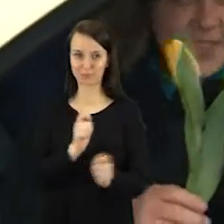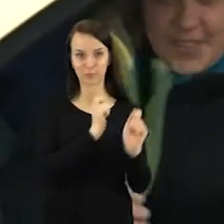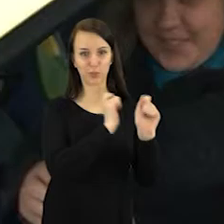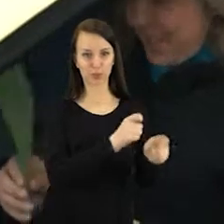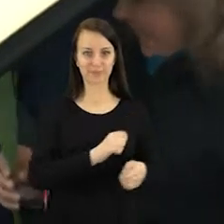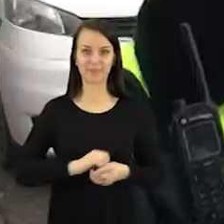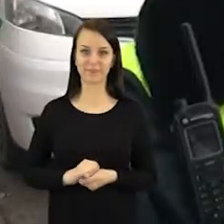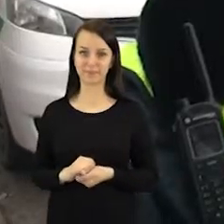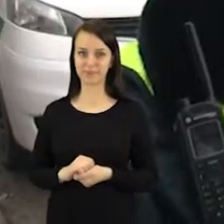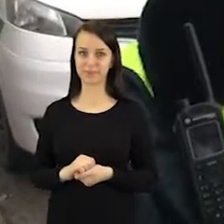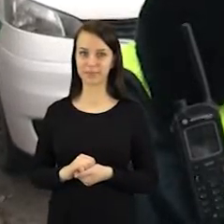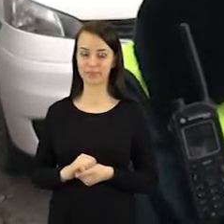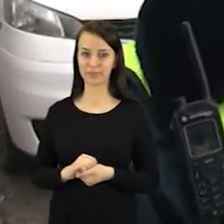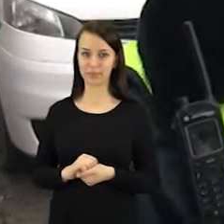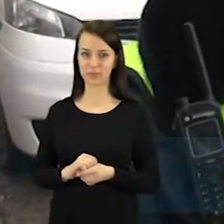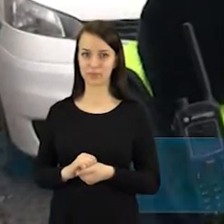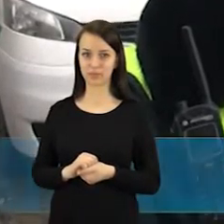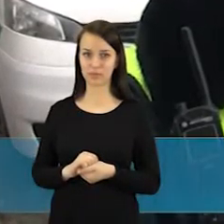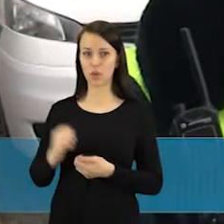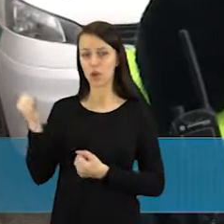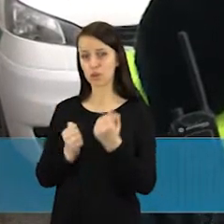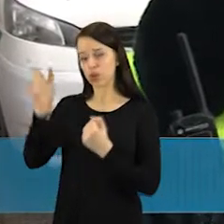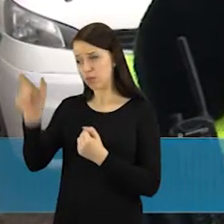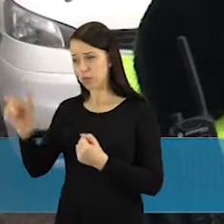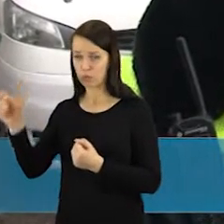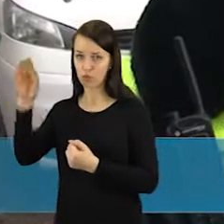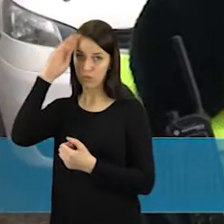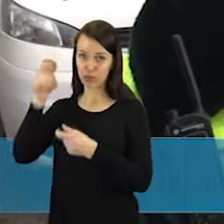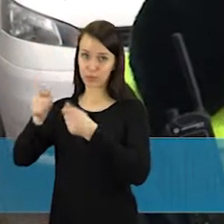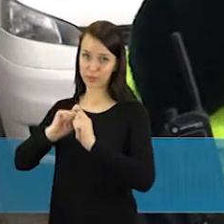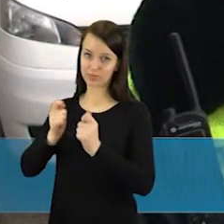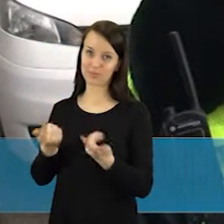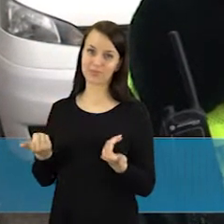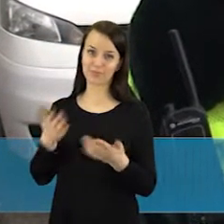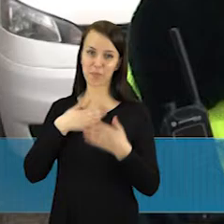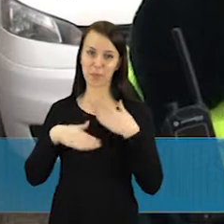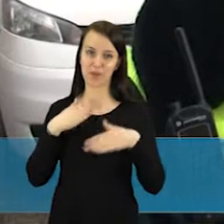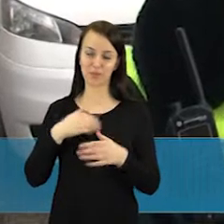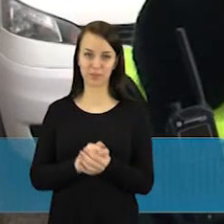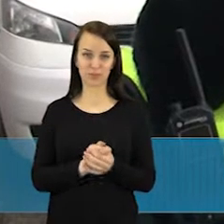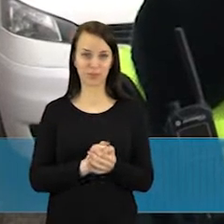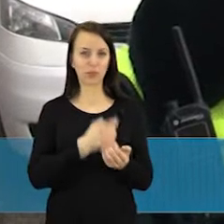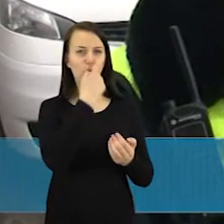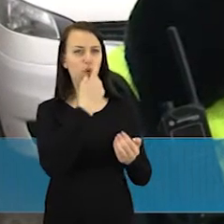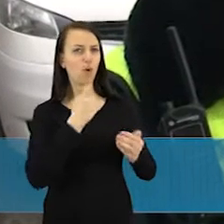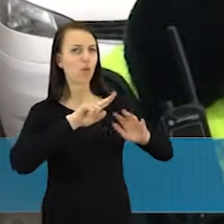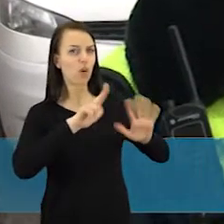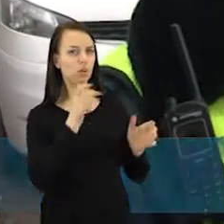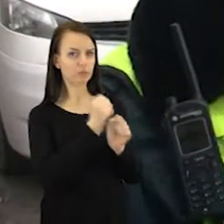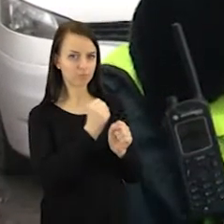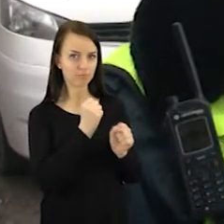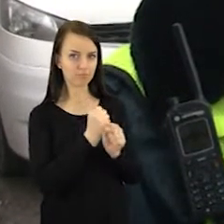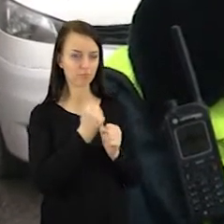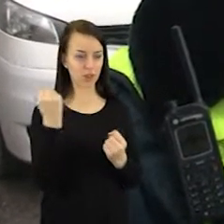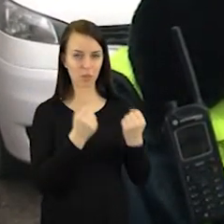važiausių vyrų. Iš tų pačių vairuotojų, kuriuos stabdom, iš tikrųjų malonų gauti. Ar pirmi tokie net, tai jau